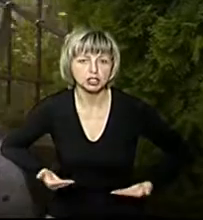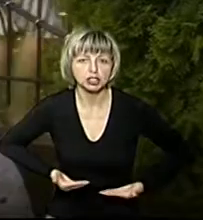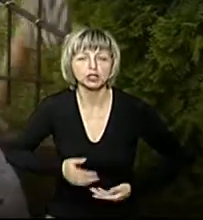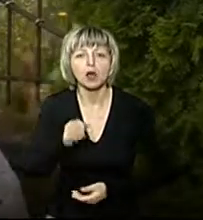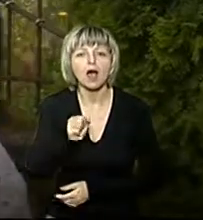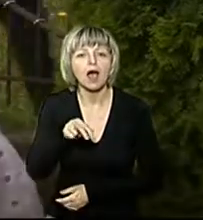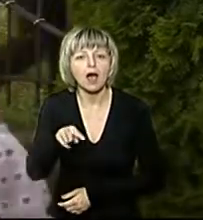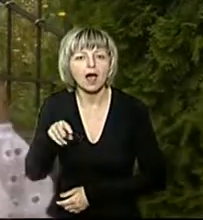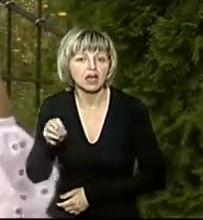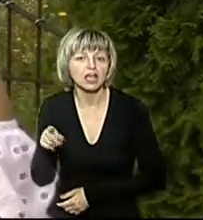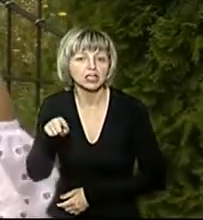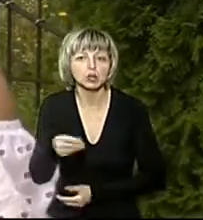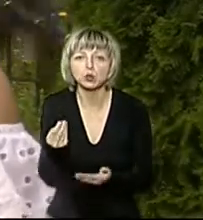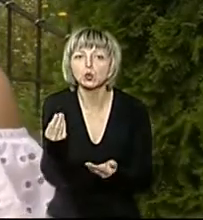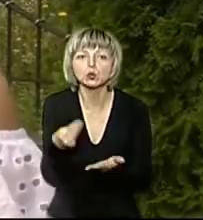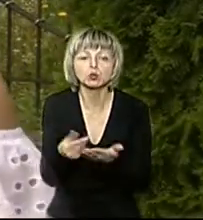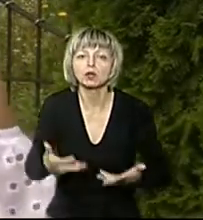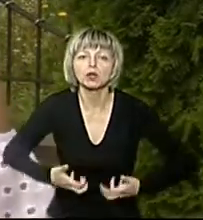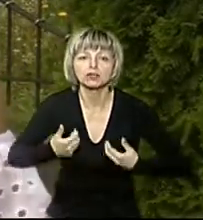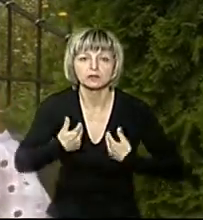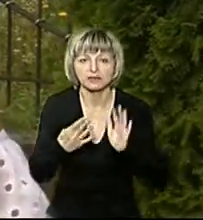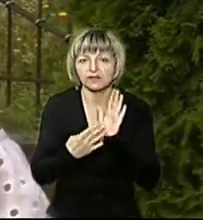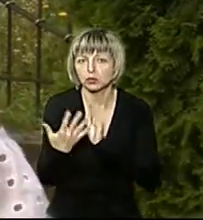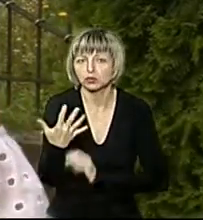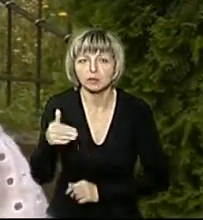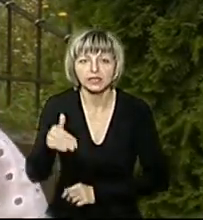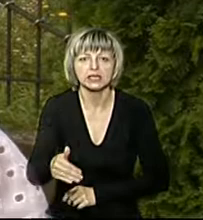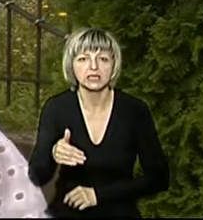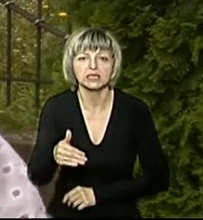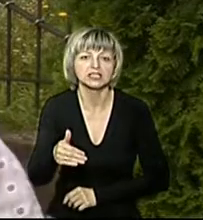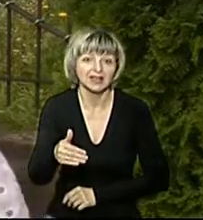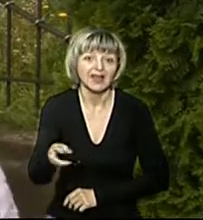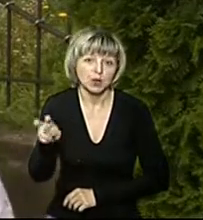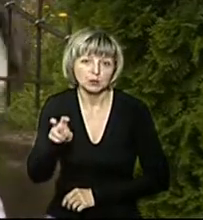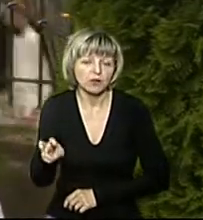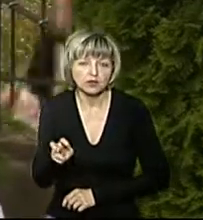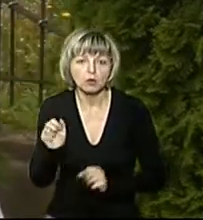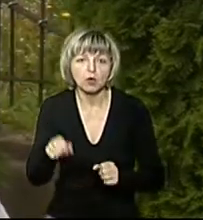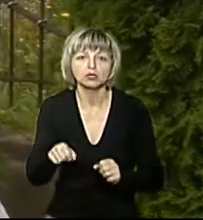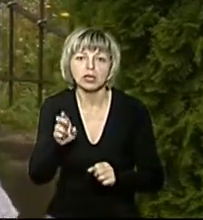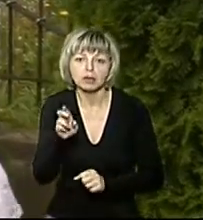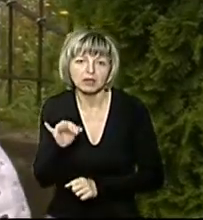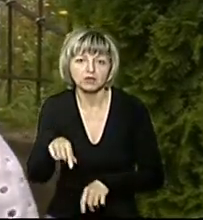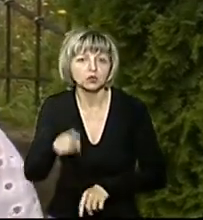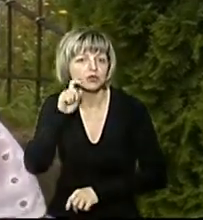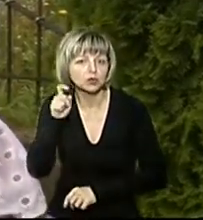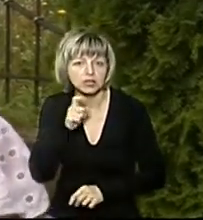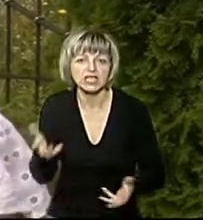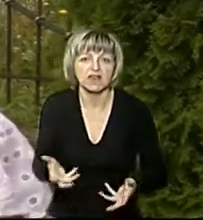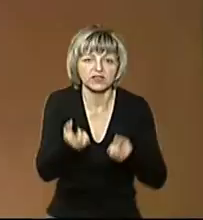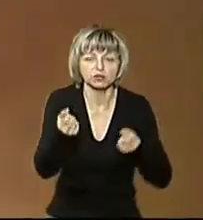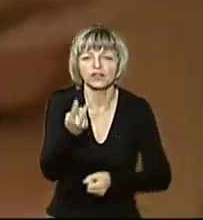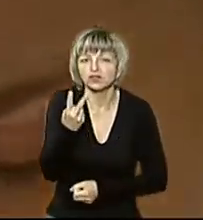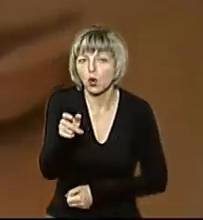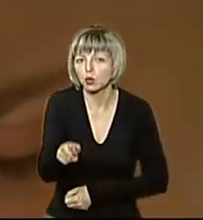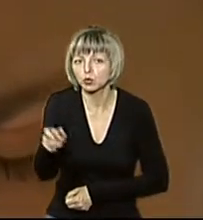Але за ту суму, яку рятували мене, це 95 тисяч умовних одиниць, можна було би в Україні врятувати як мінімум двох